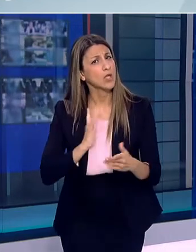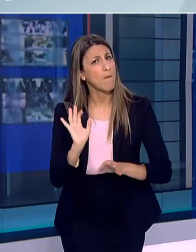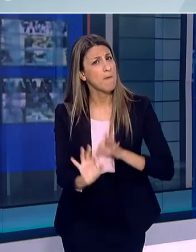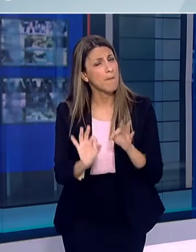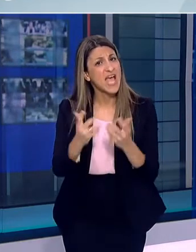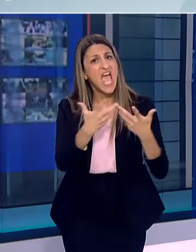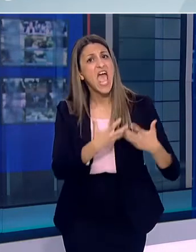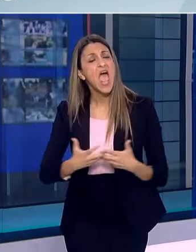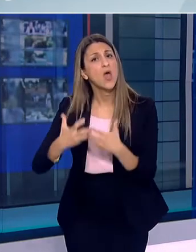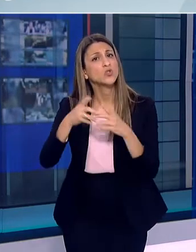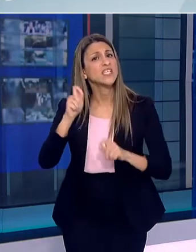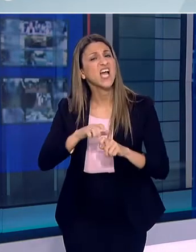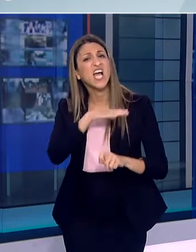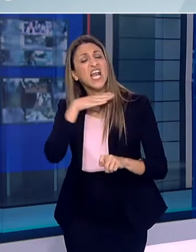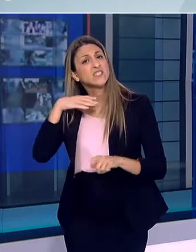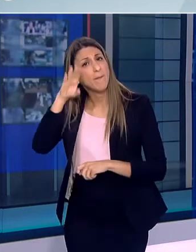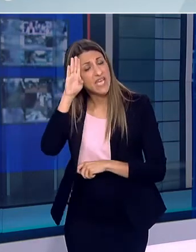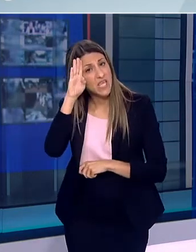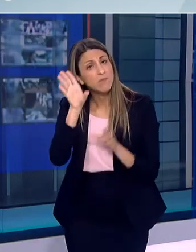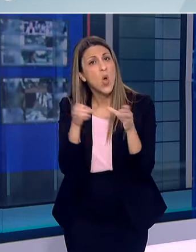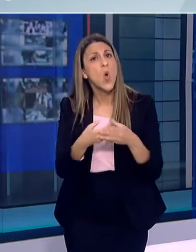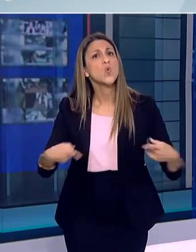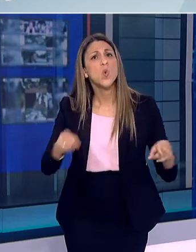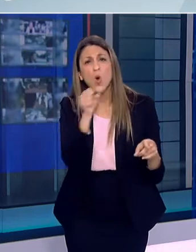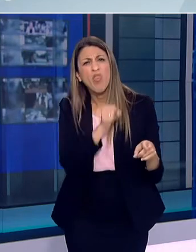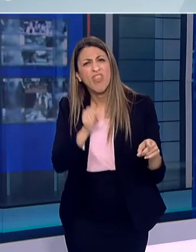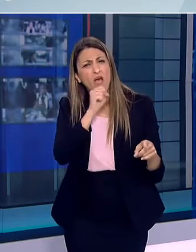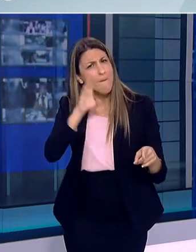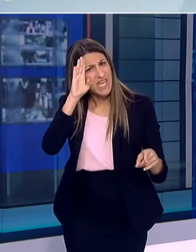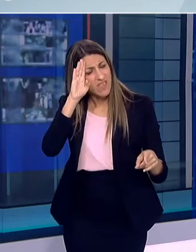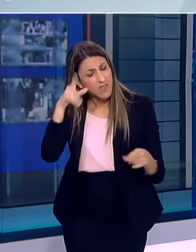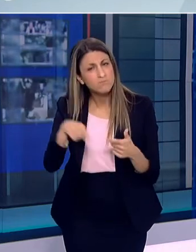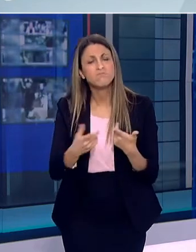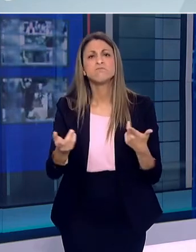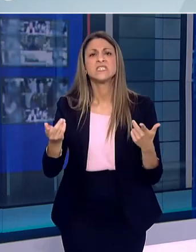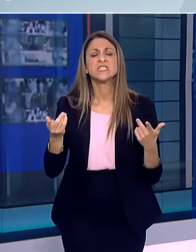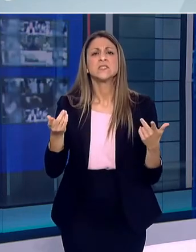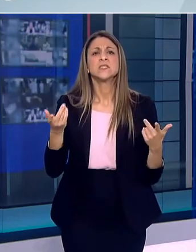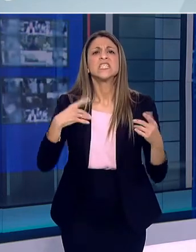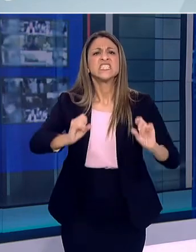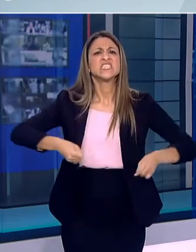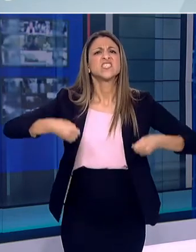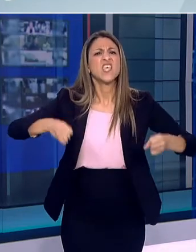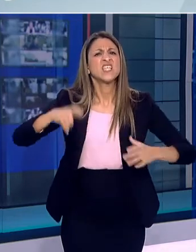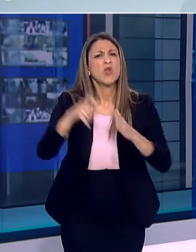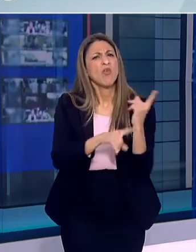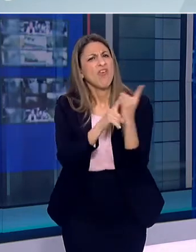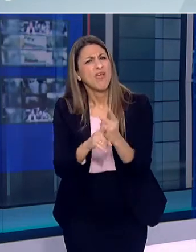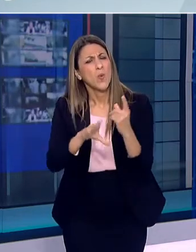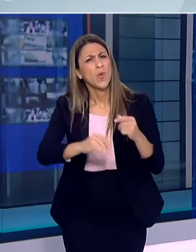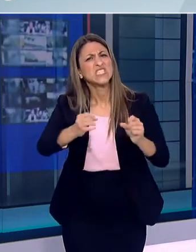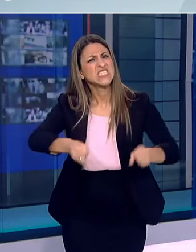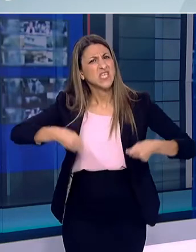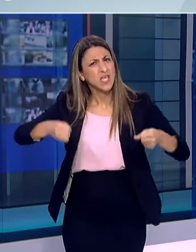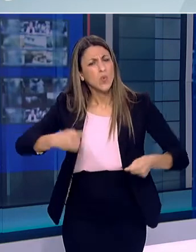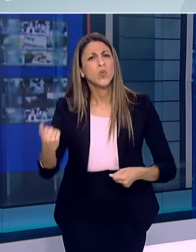επεξεργασίας κρέατος στη ΣΥΠΑ, τις χοροδίες στην πολιτεία Ουάσιγνων στη ΣΥΠΑ τα θέρετρα του ΣΚΙ στην Αυστρία και Βόρεια Ιταλία τα οποία